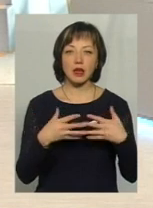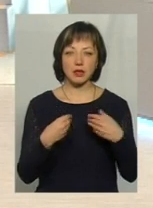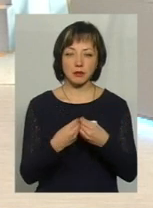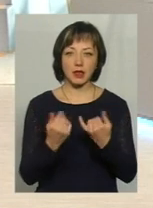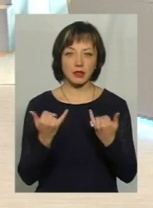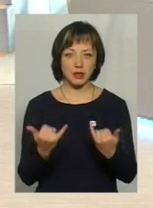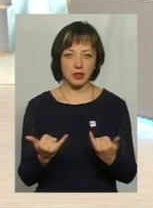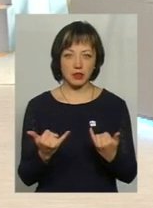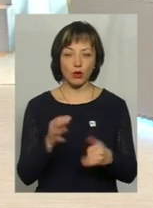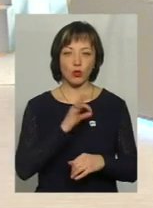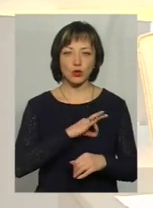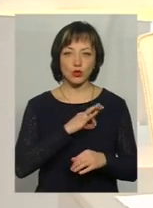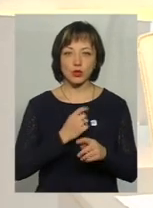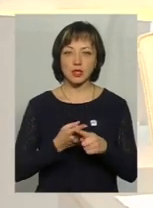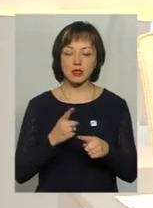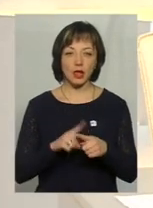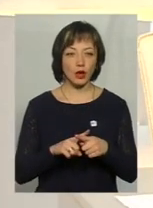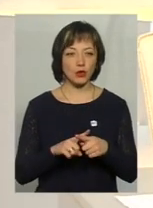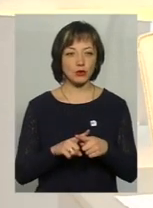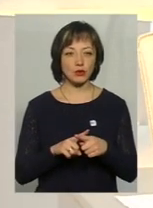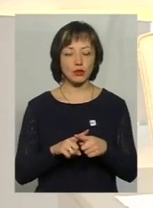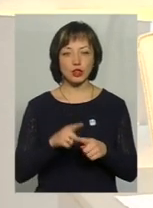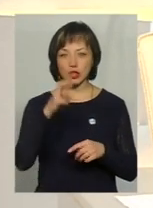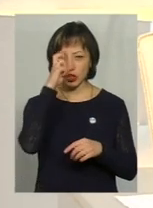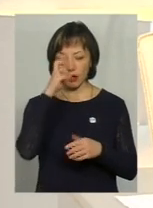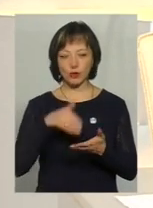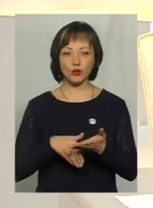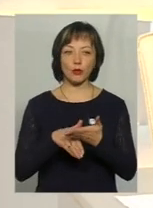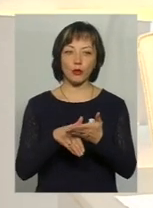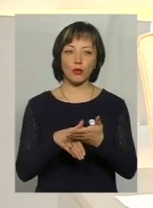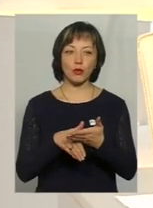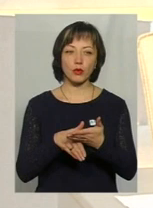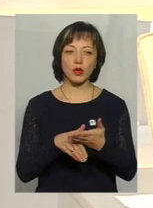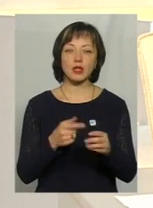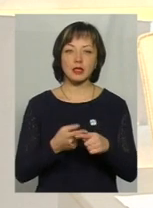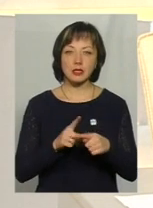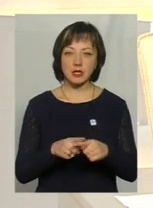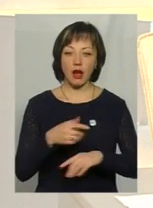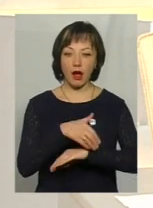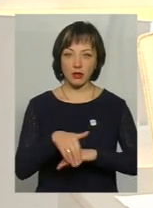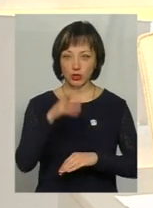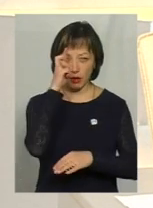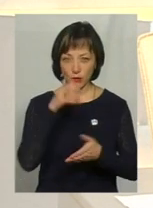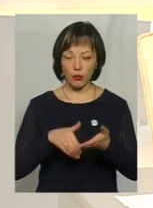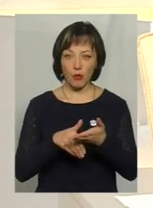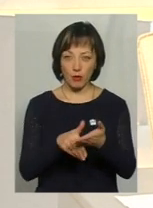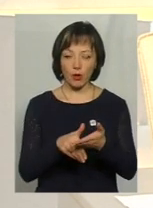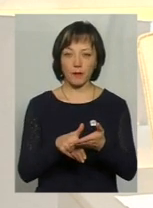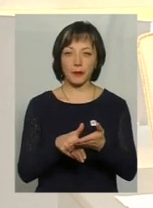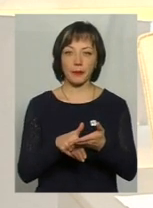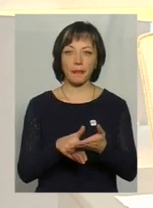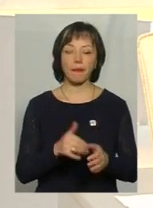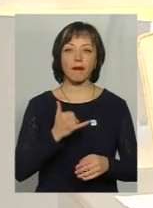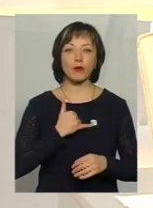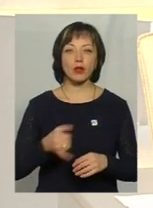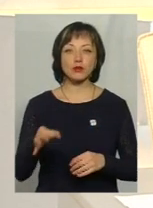нині користуються цією державною допомогою, тому що це адресна державна допомога цільова, в